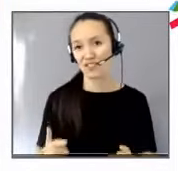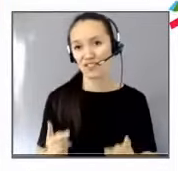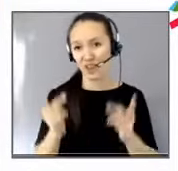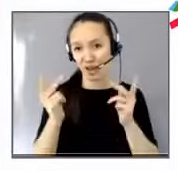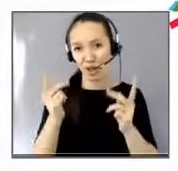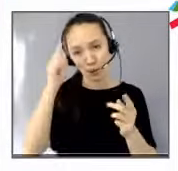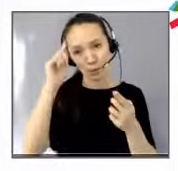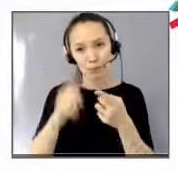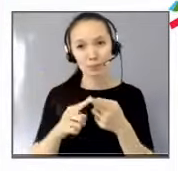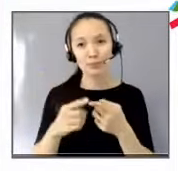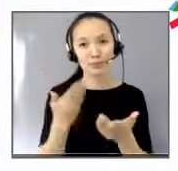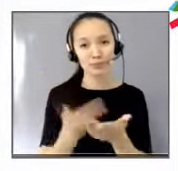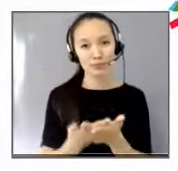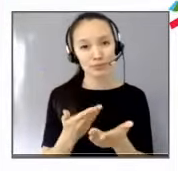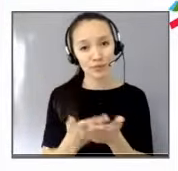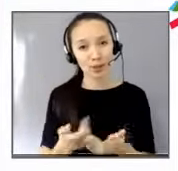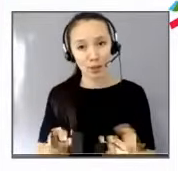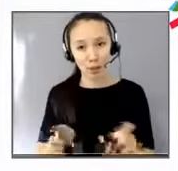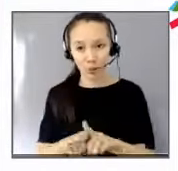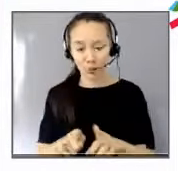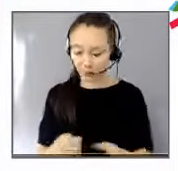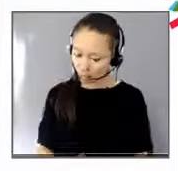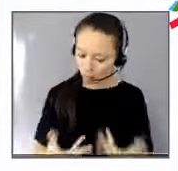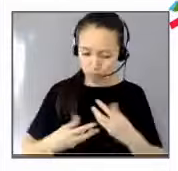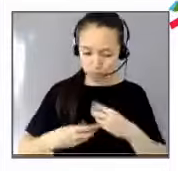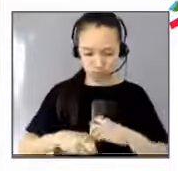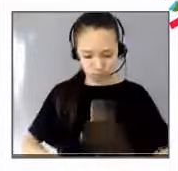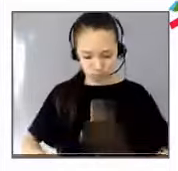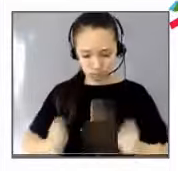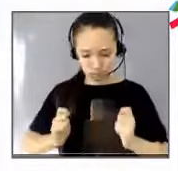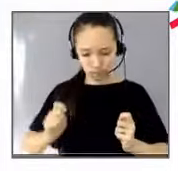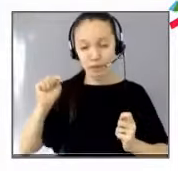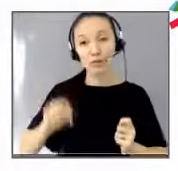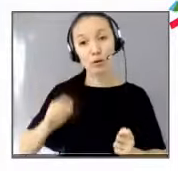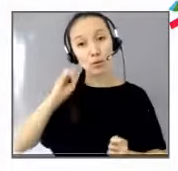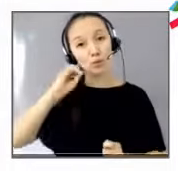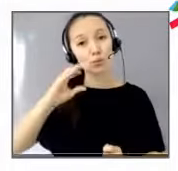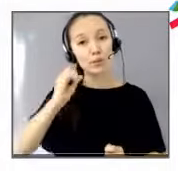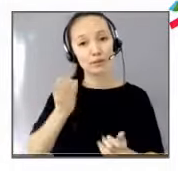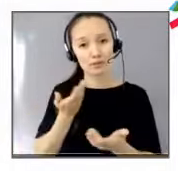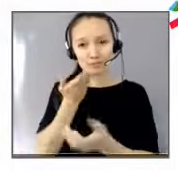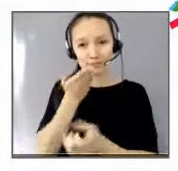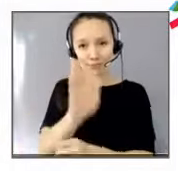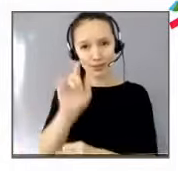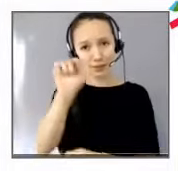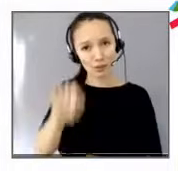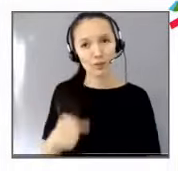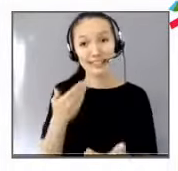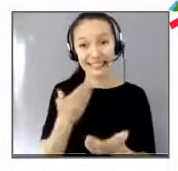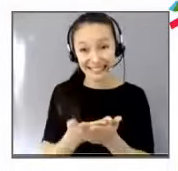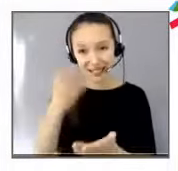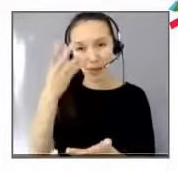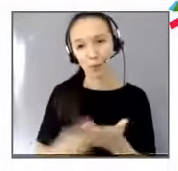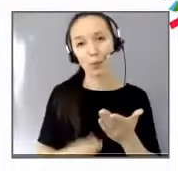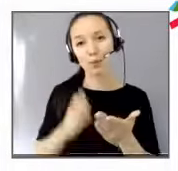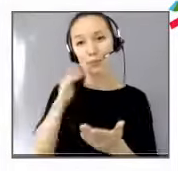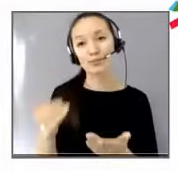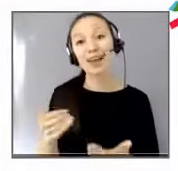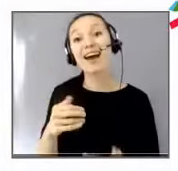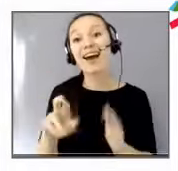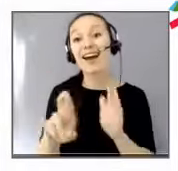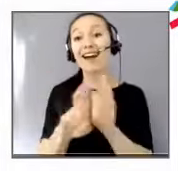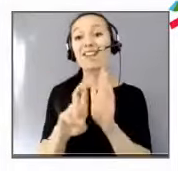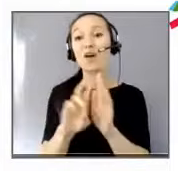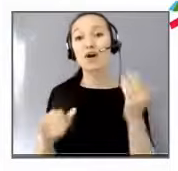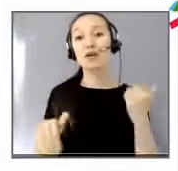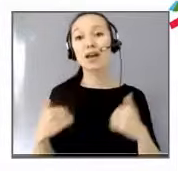faut les incarner et pour les incarner, c'est un discours au quotidien et c'est ça qui manque. Le discours au quotidien, c'est le référents qui doit le mener et pour le mener, il a aussi besoin